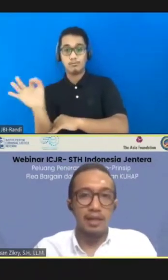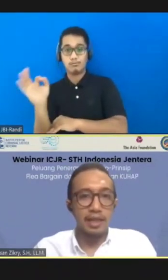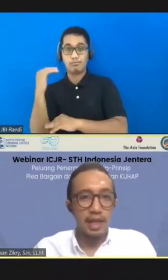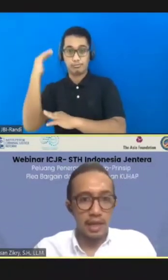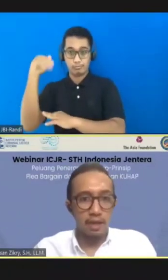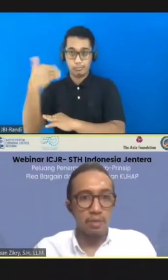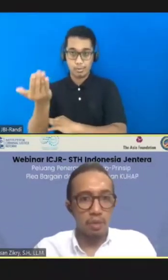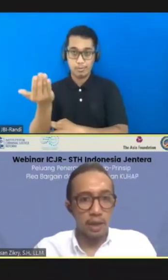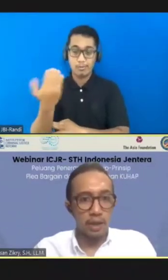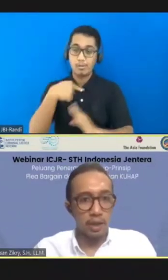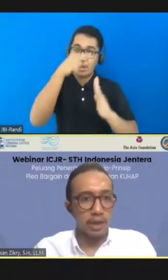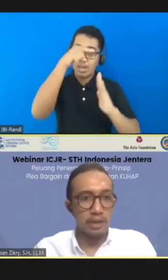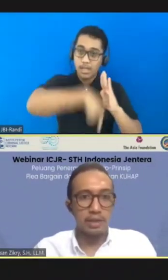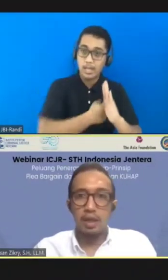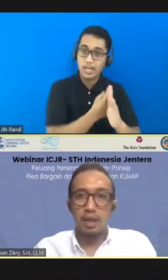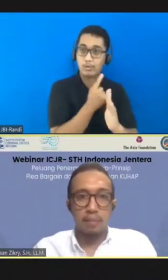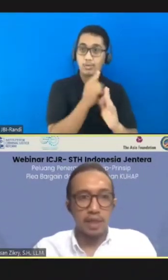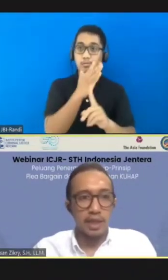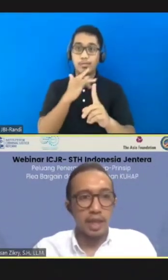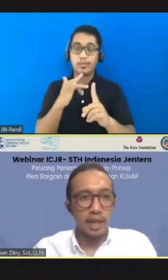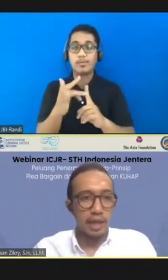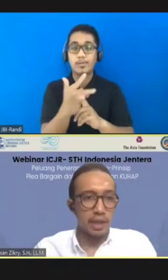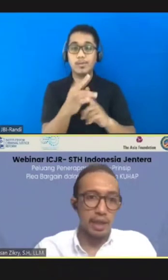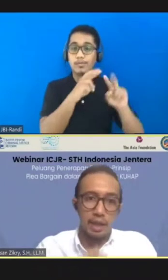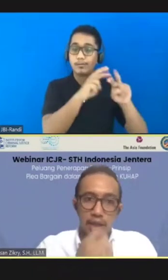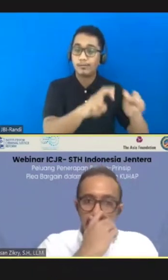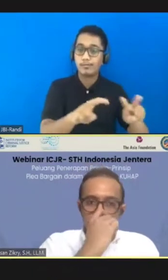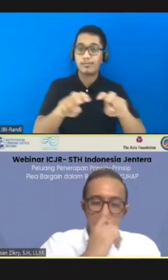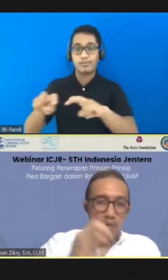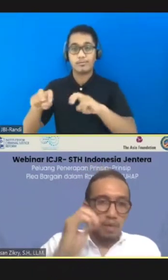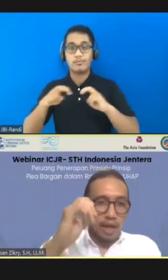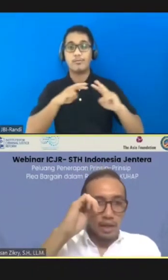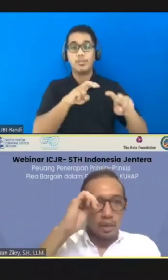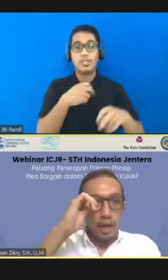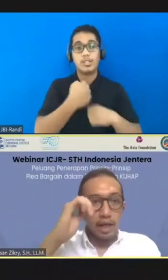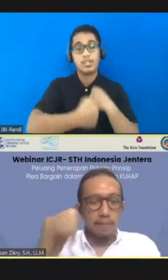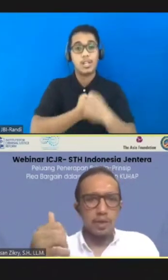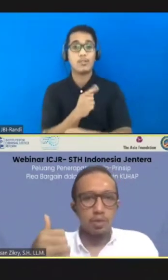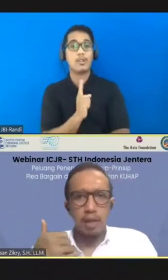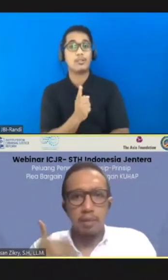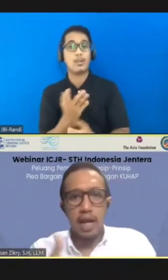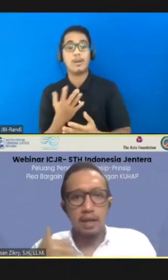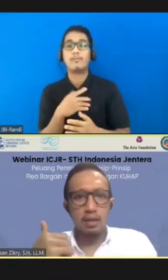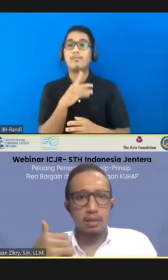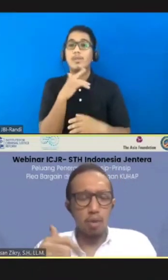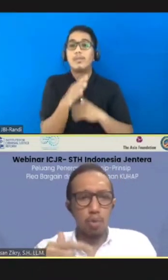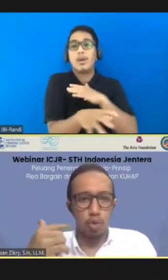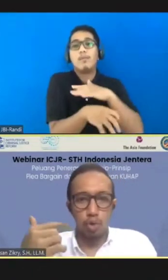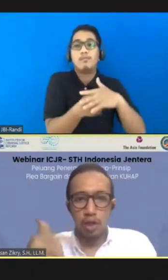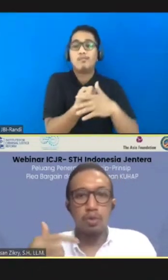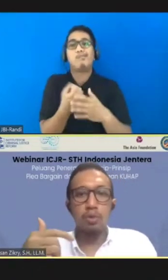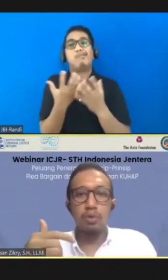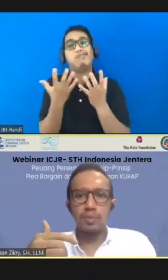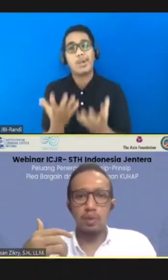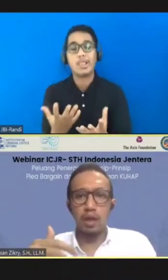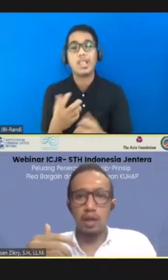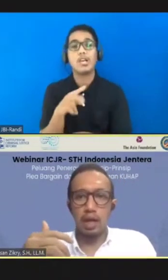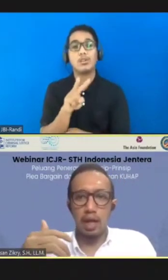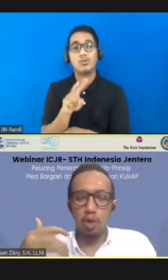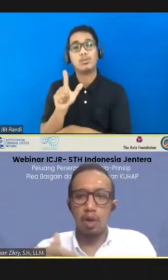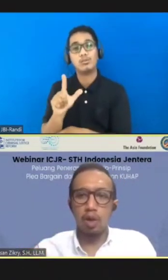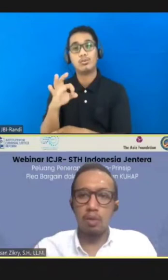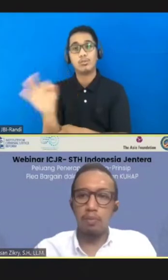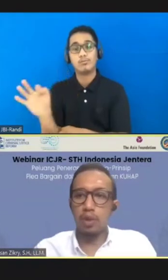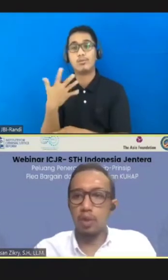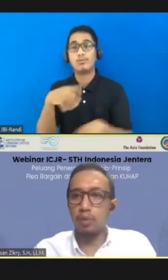rinciannya untuk mayoritas penyidikan yang dilakukan itu adalah pencurian berat 27 ribu, pencurian